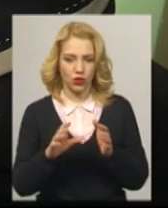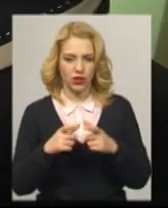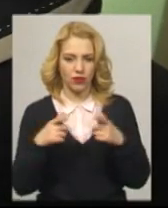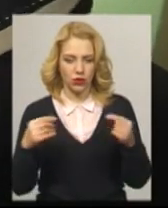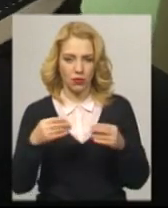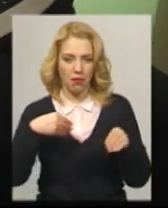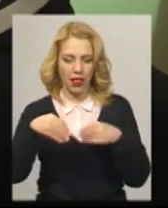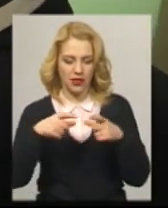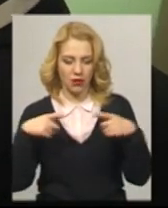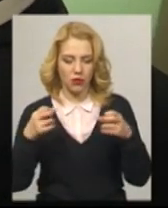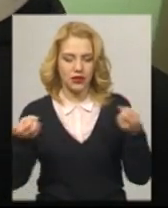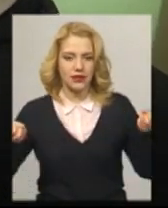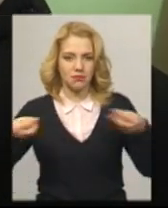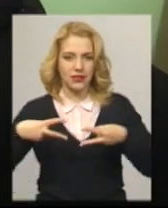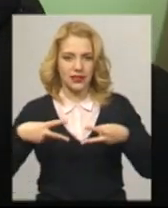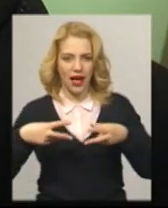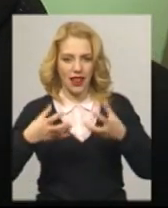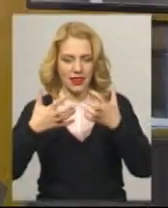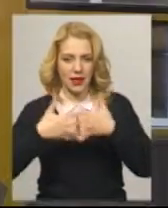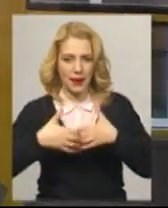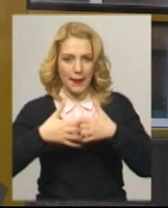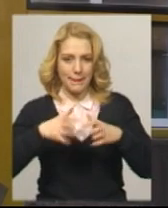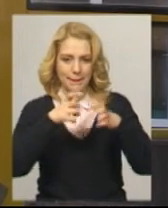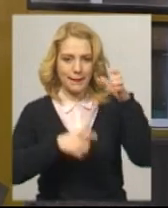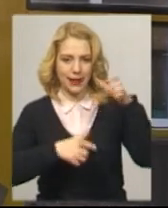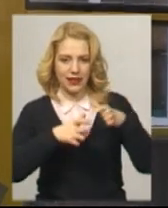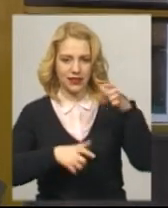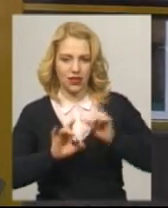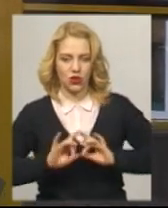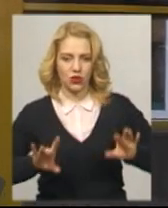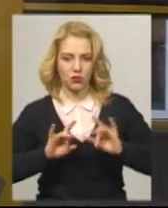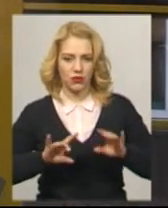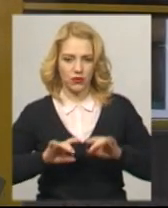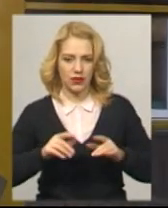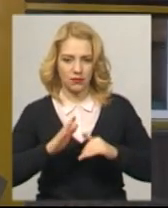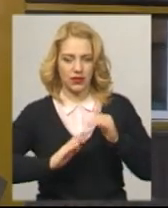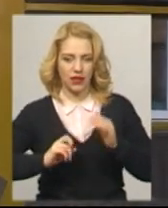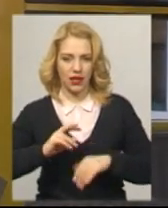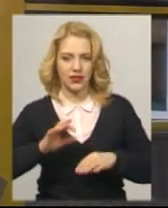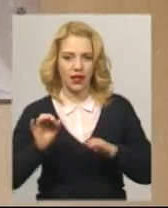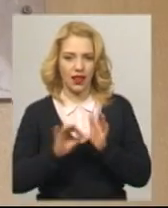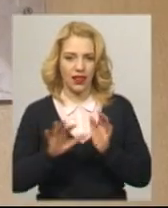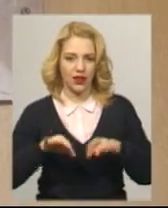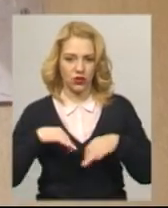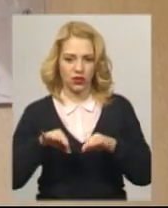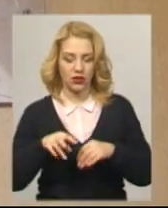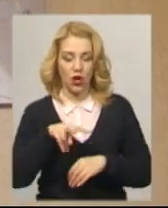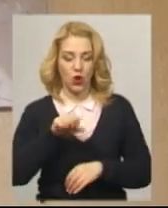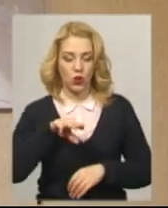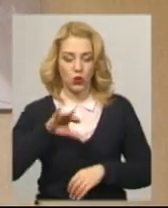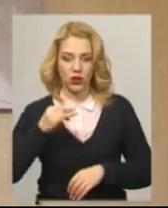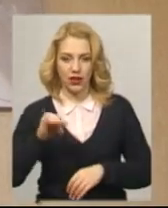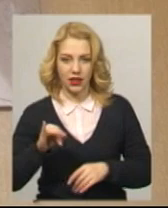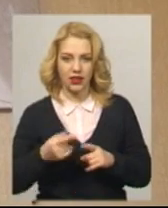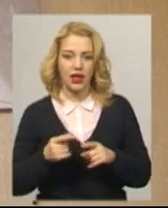через спеціальний пристрій, розповідає головний інженер комунального підприємства «Електротранс» Олексій Ковт. Та додає, з лютого видавати електронні